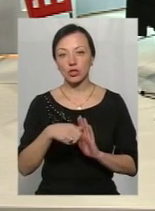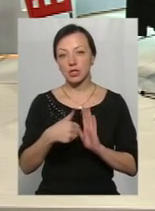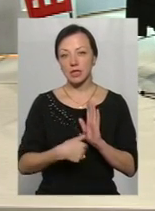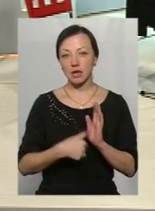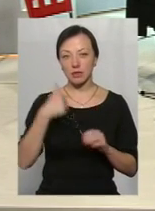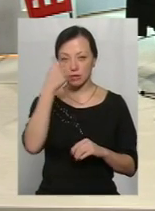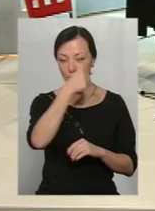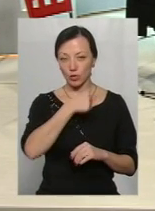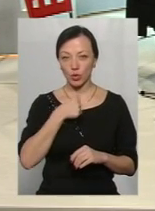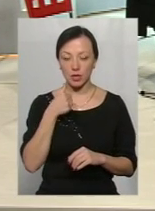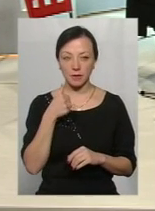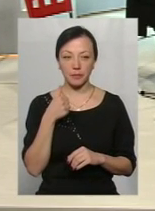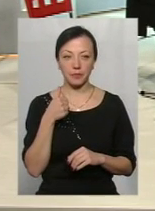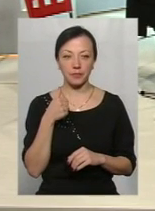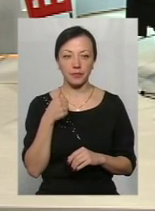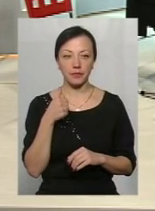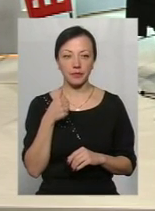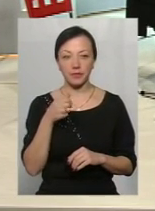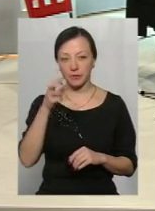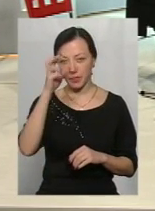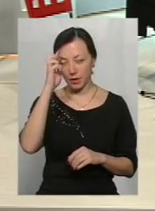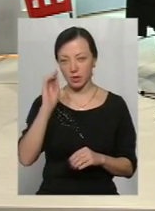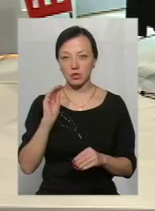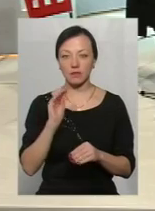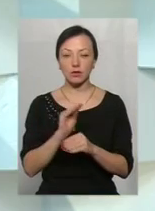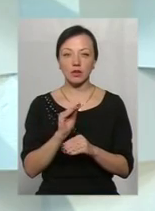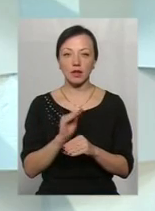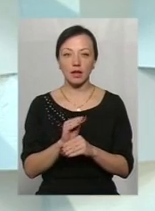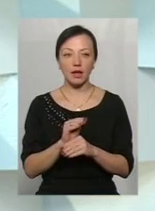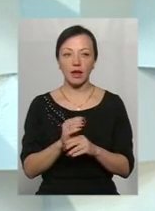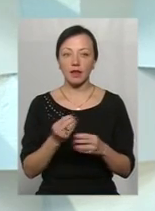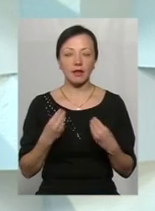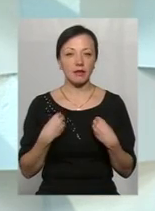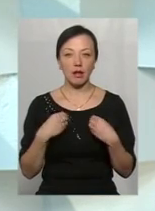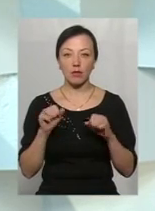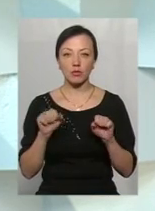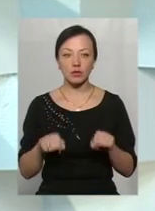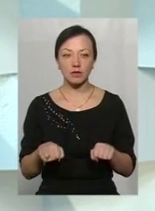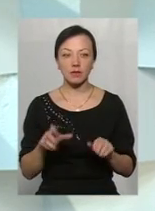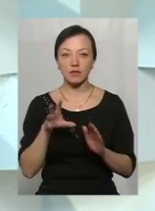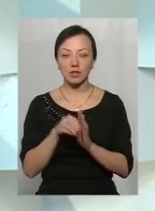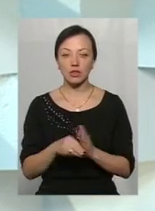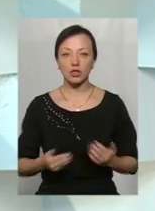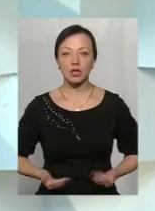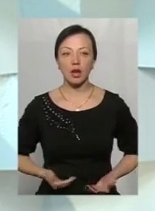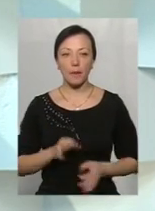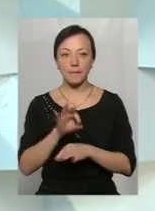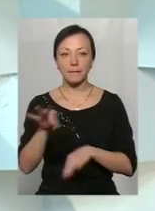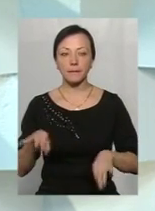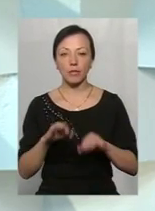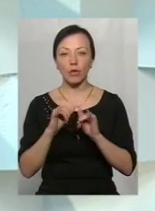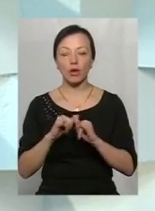році державна субвенція не дала можливості нам втілити в життя проєкт по